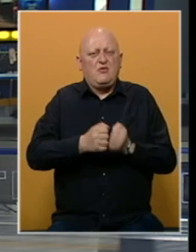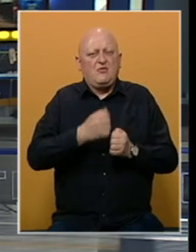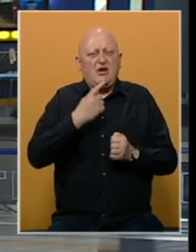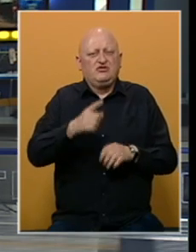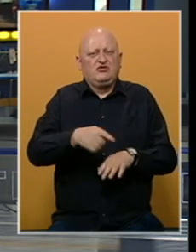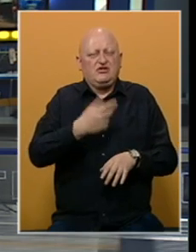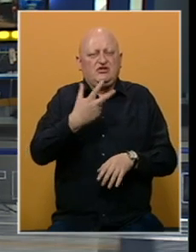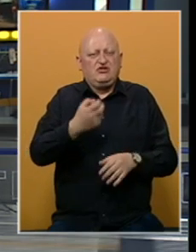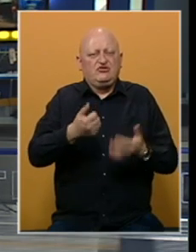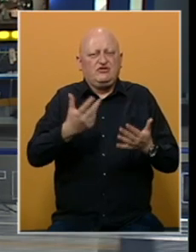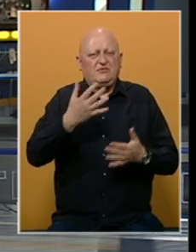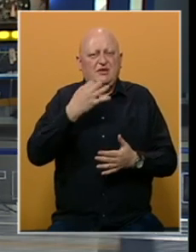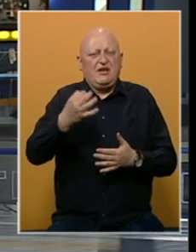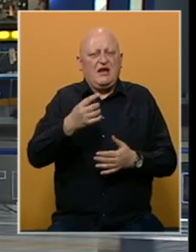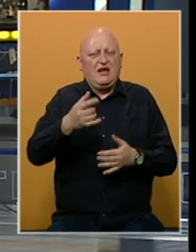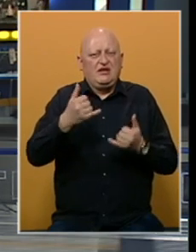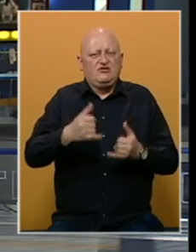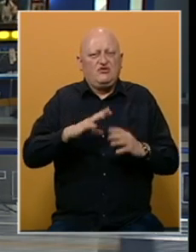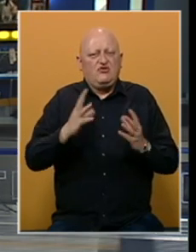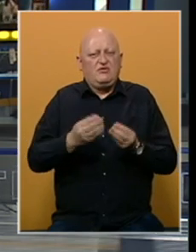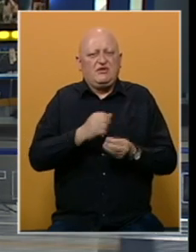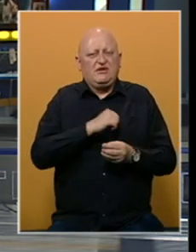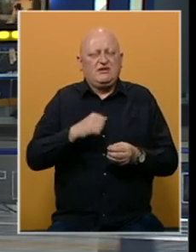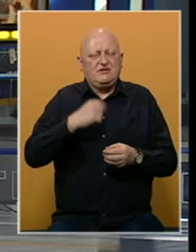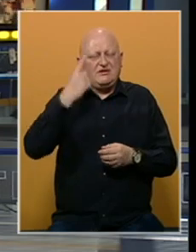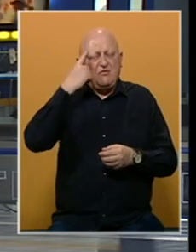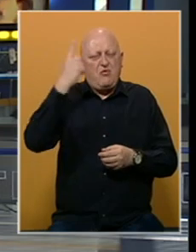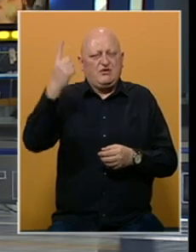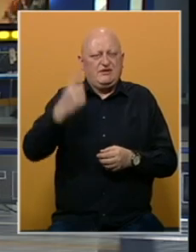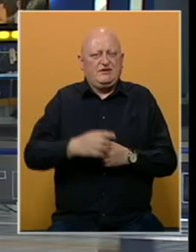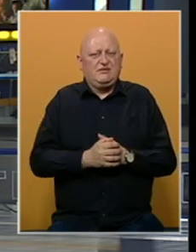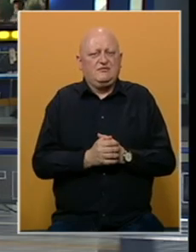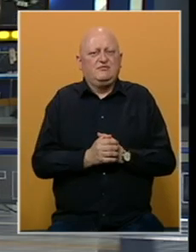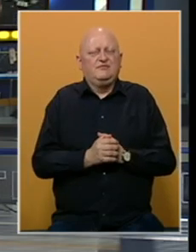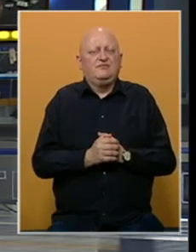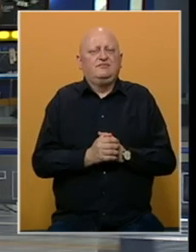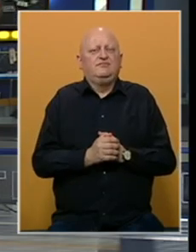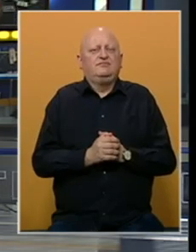Borba, kažu, traje 365 dana, a današnje okupljanje je samo podsjetnik.